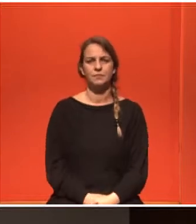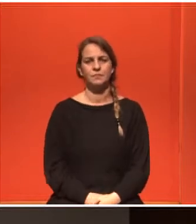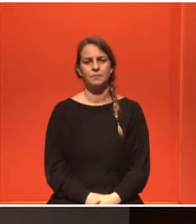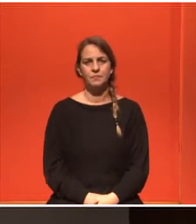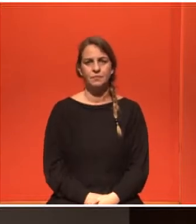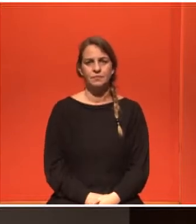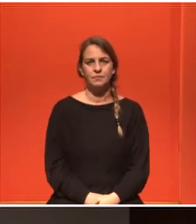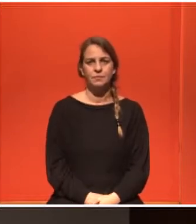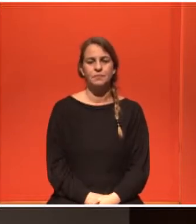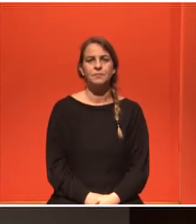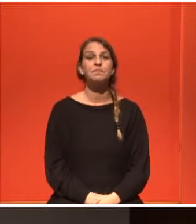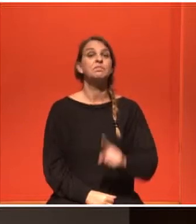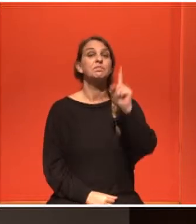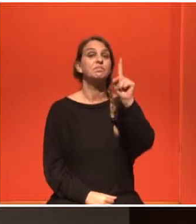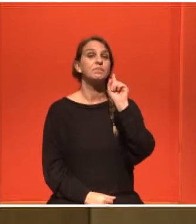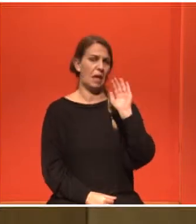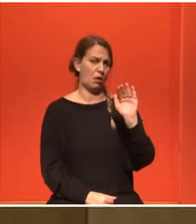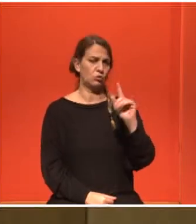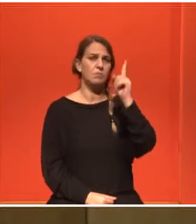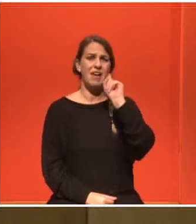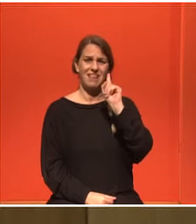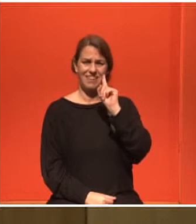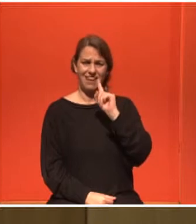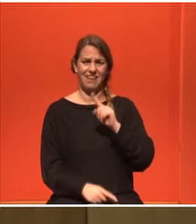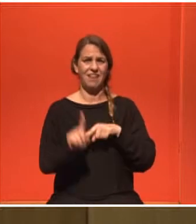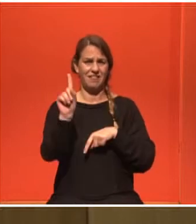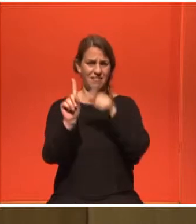Τι θα προτείνετε σε μια γυναίκα που θέλει να